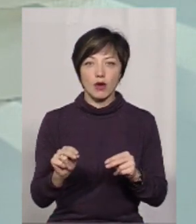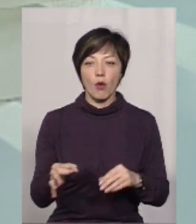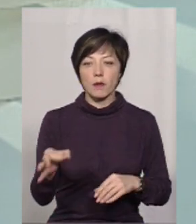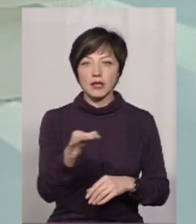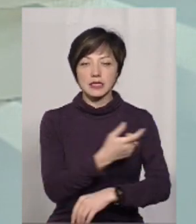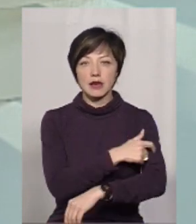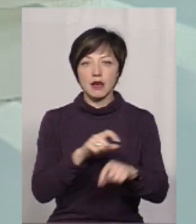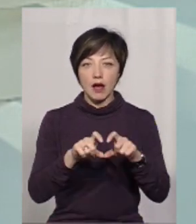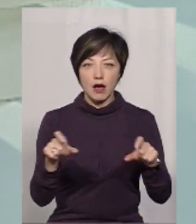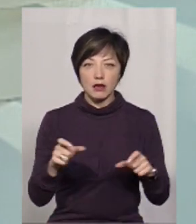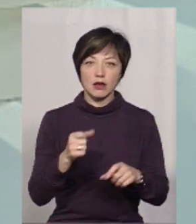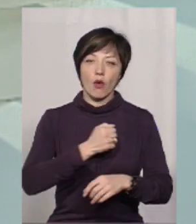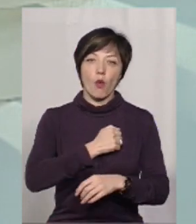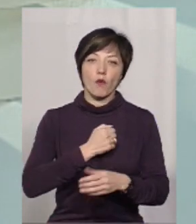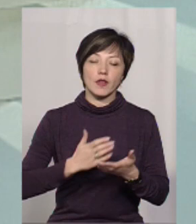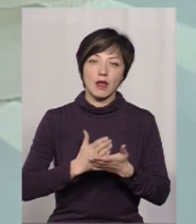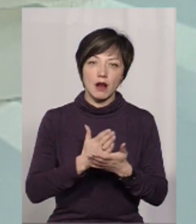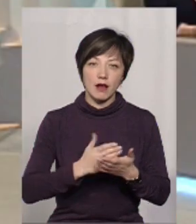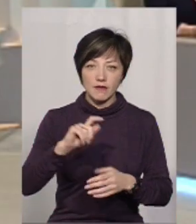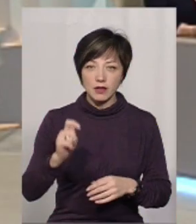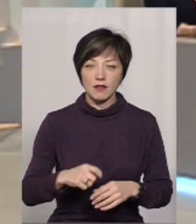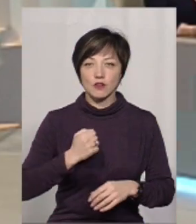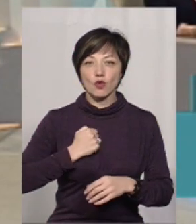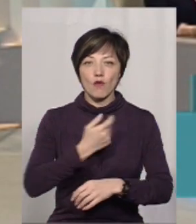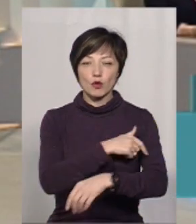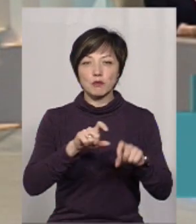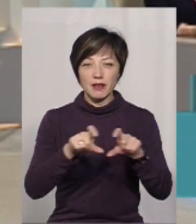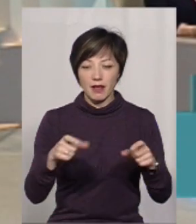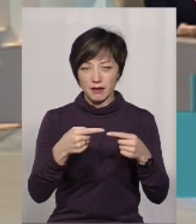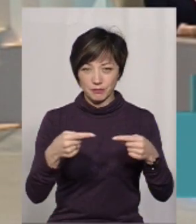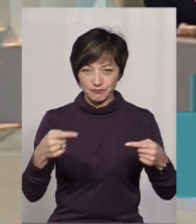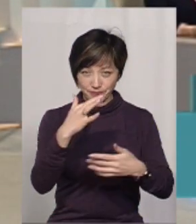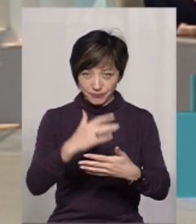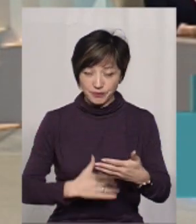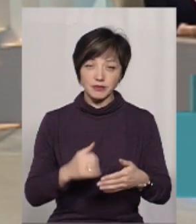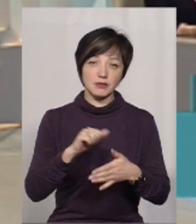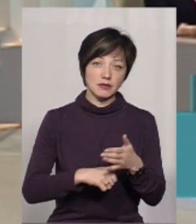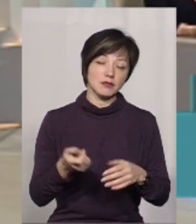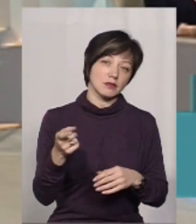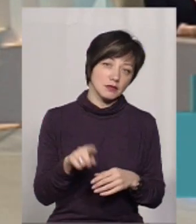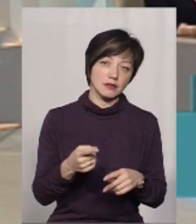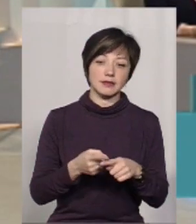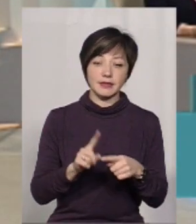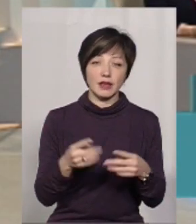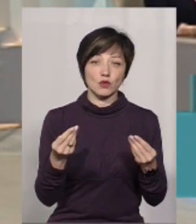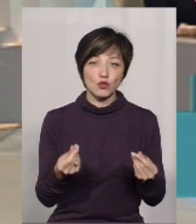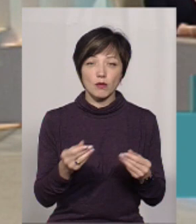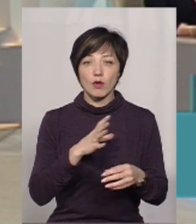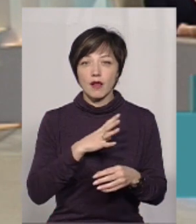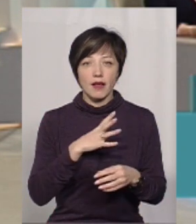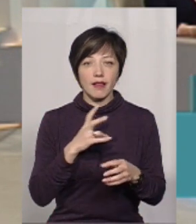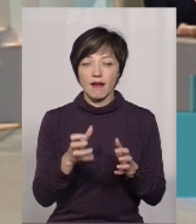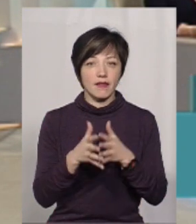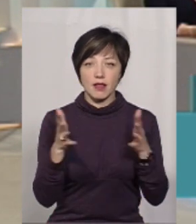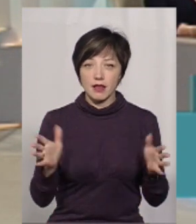обласній лікарні, в госпіталі, ветеранів, війни, військовому шпиталі. Але через те, ну, ці суми, вони були